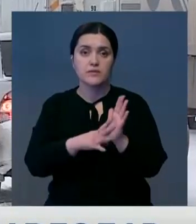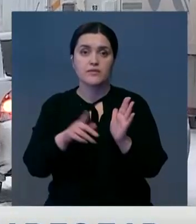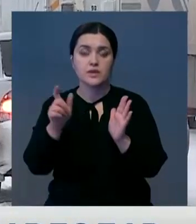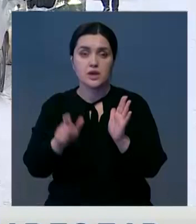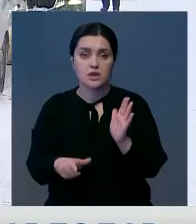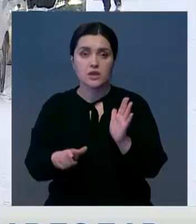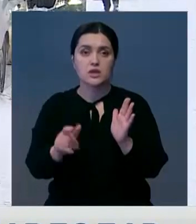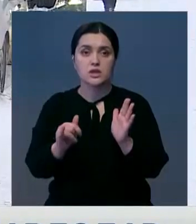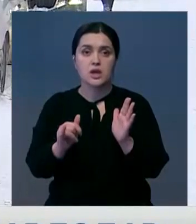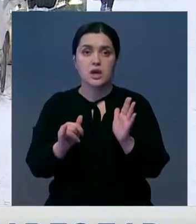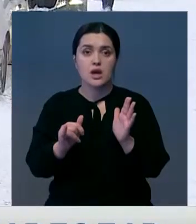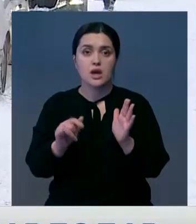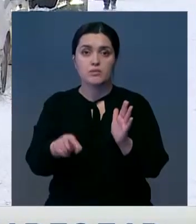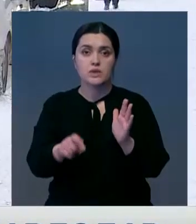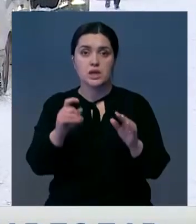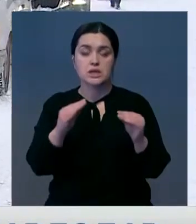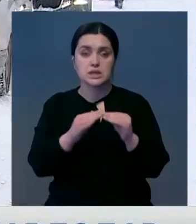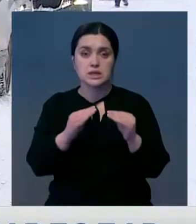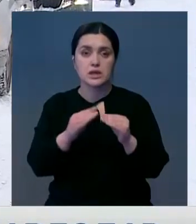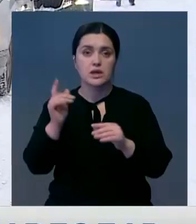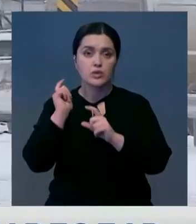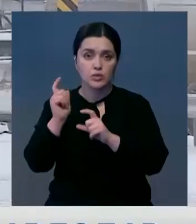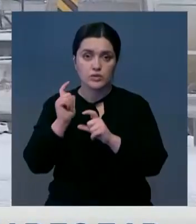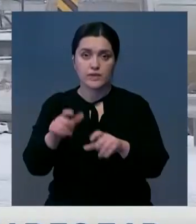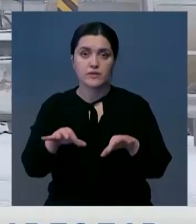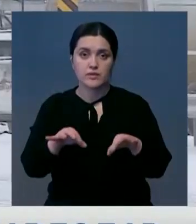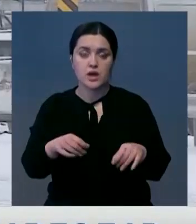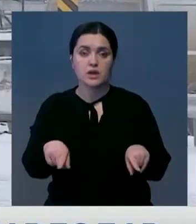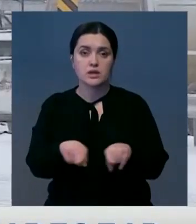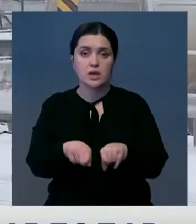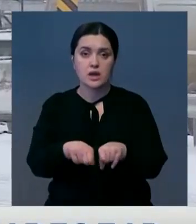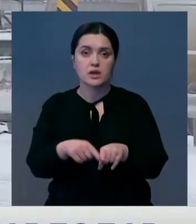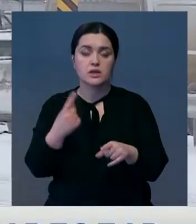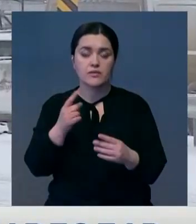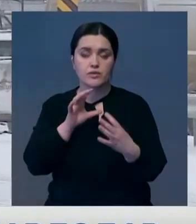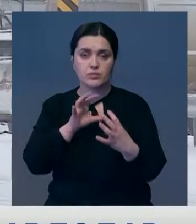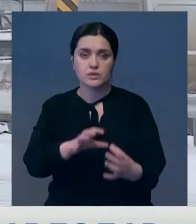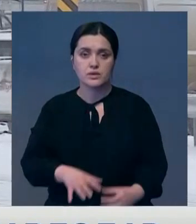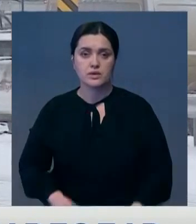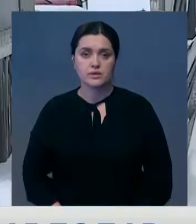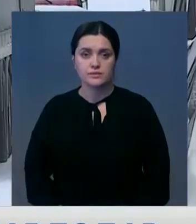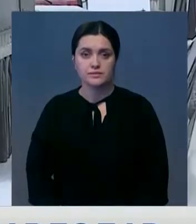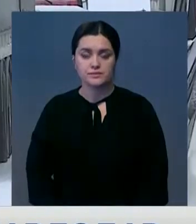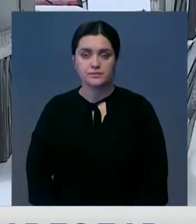республике спасли 29 человек, отбуксировали 10 легковых и грузовых машин и один автобус.